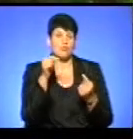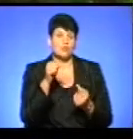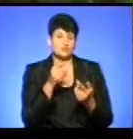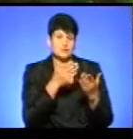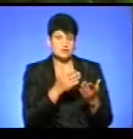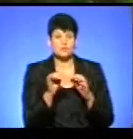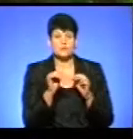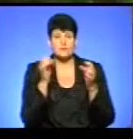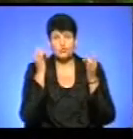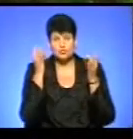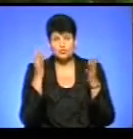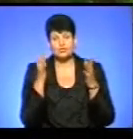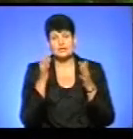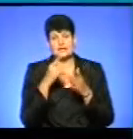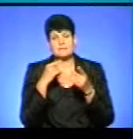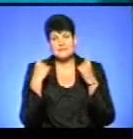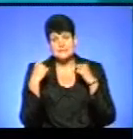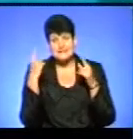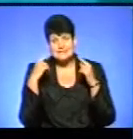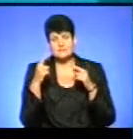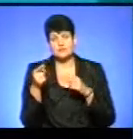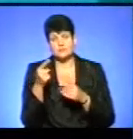і мистецтв Тернопільської міської ради.